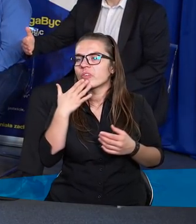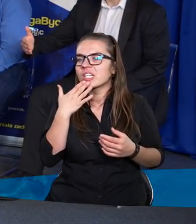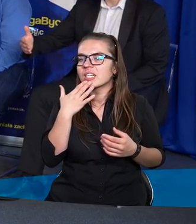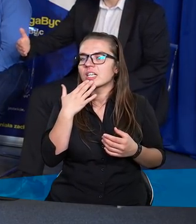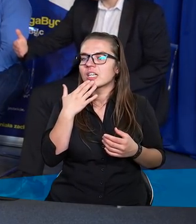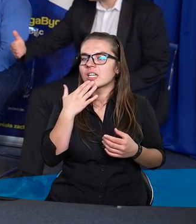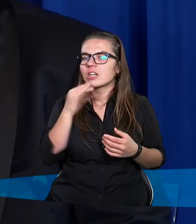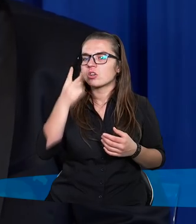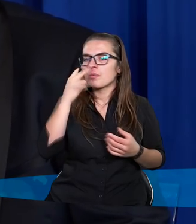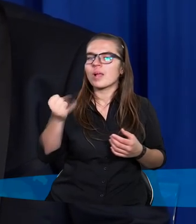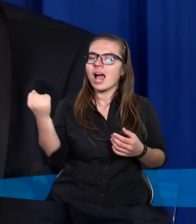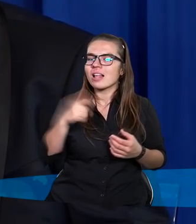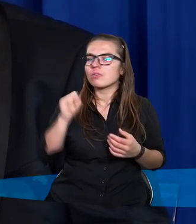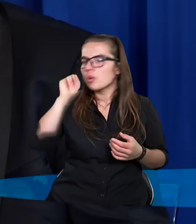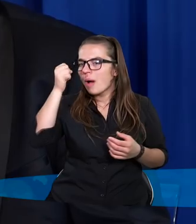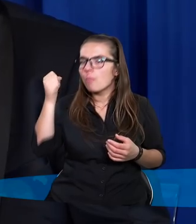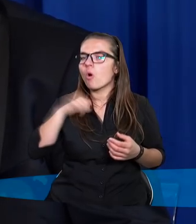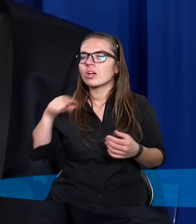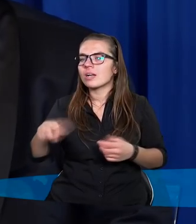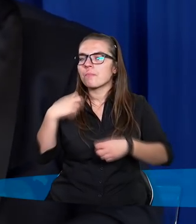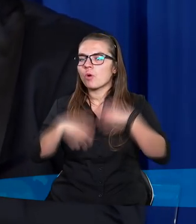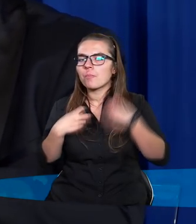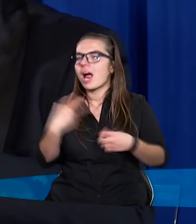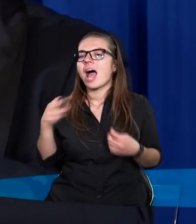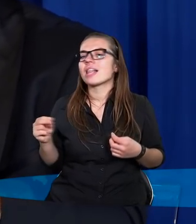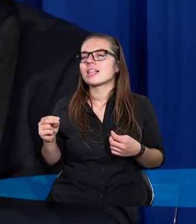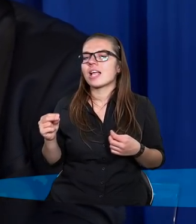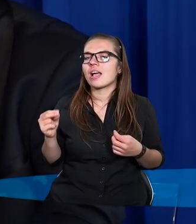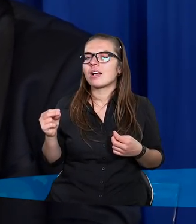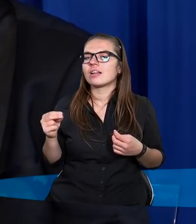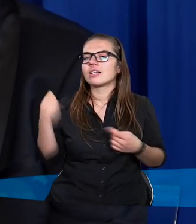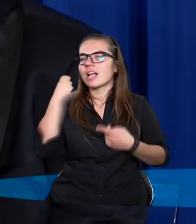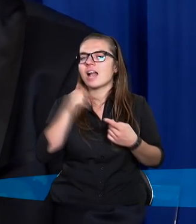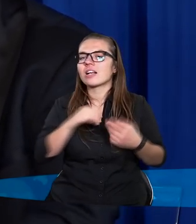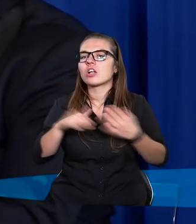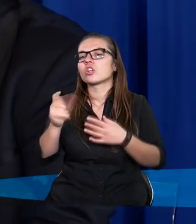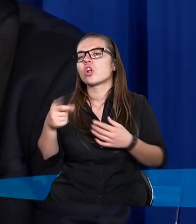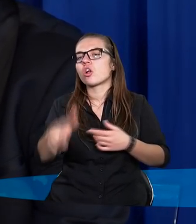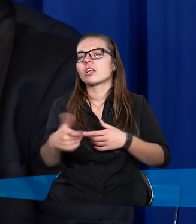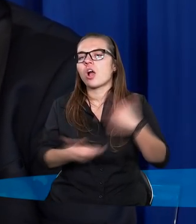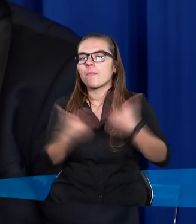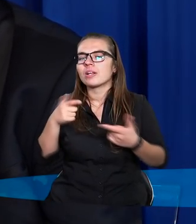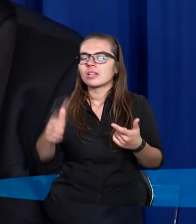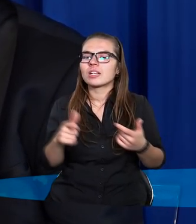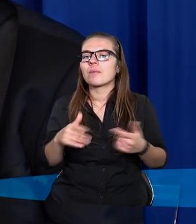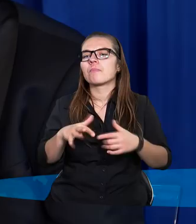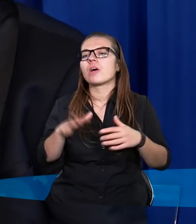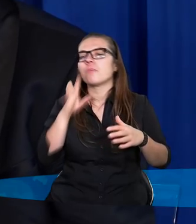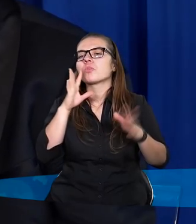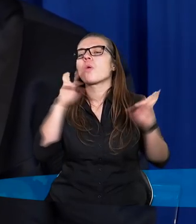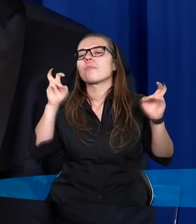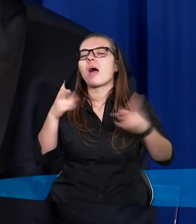jak najszybciej uporać z tym problemem, a nie zastanawiać się na tym, co zrobić z tym rozlanym mlekiem.